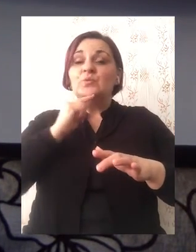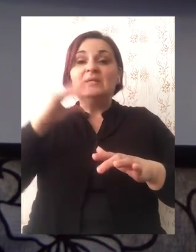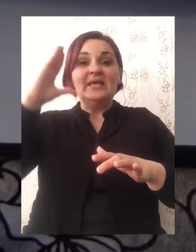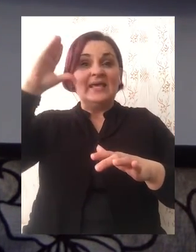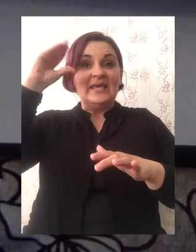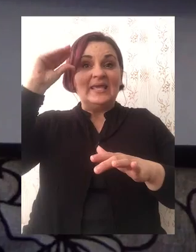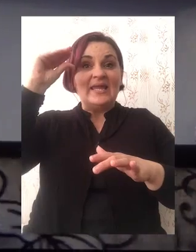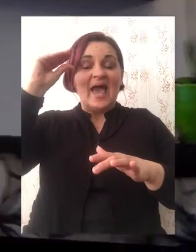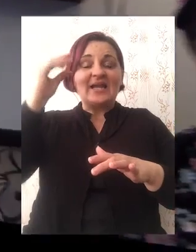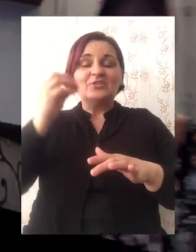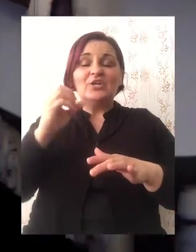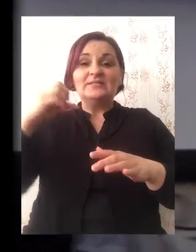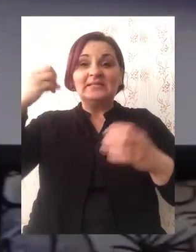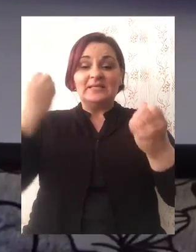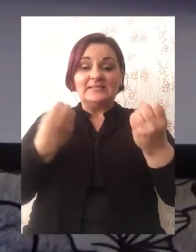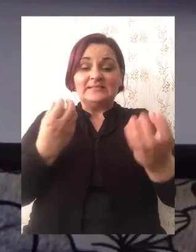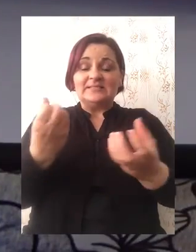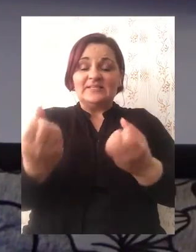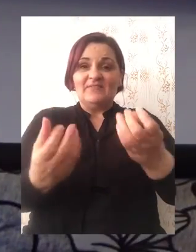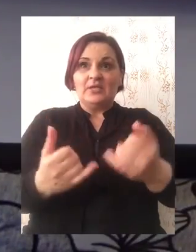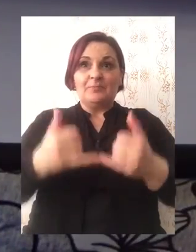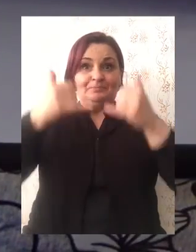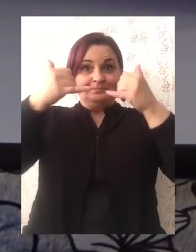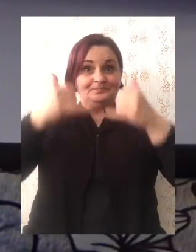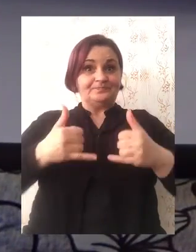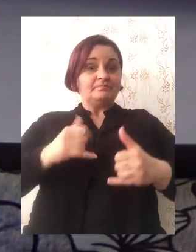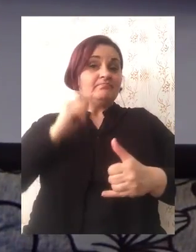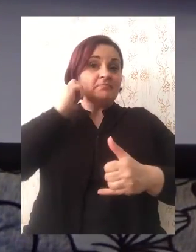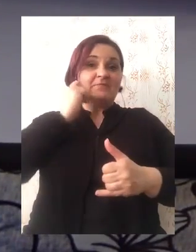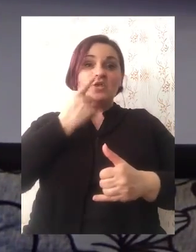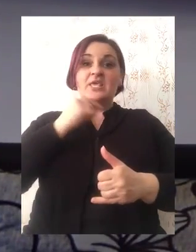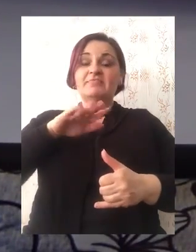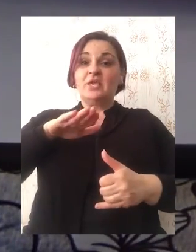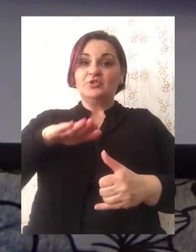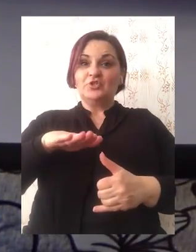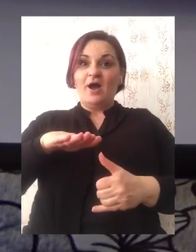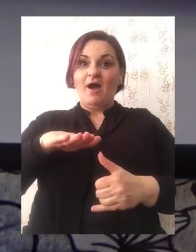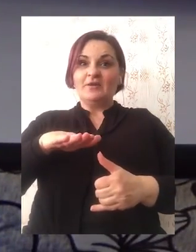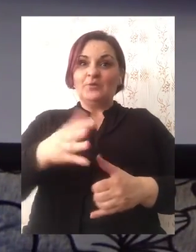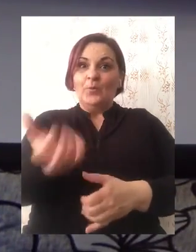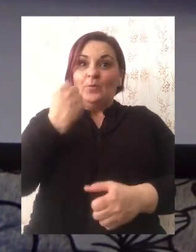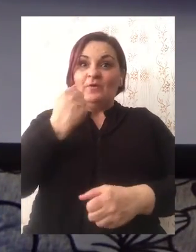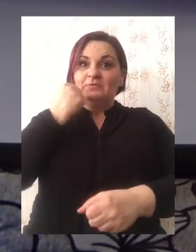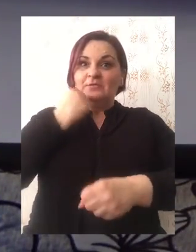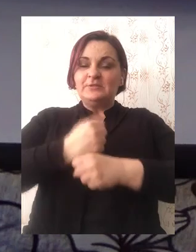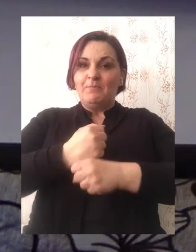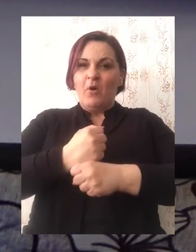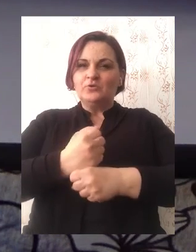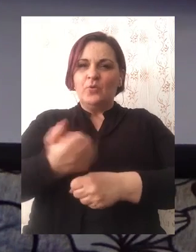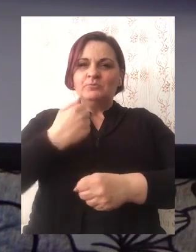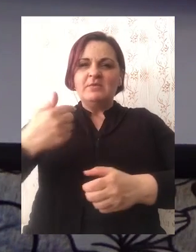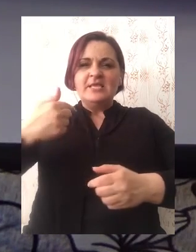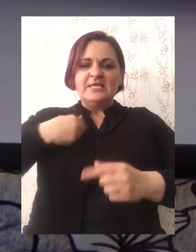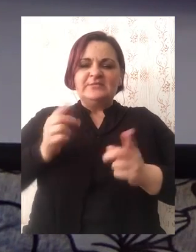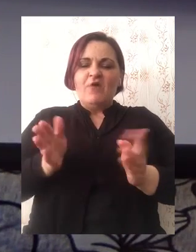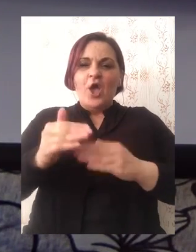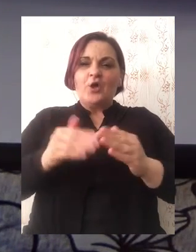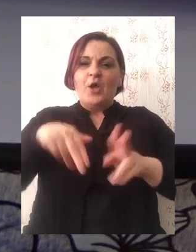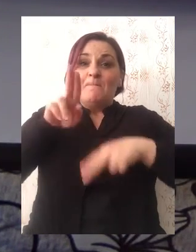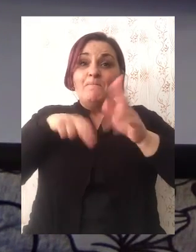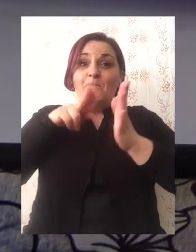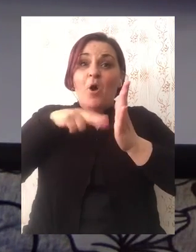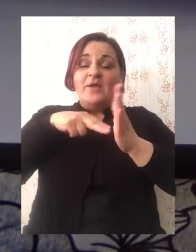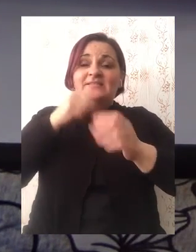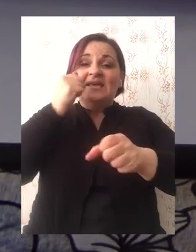naranđasti cvjetovi. A sada djevojčice i dječaci, ladite se posla. Uzmite svoje kockice i